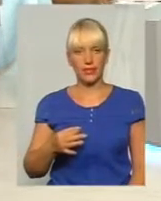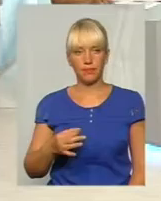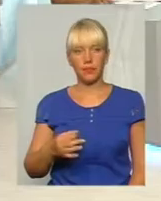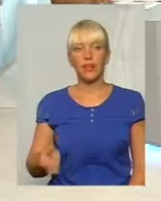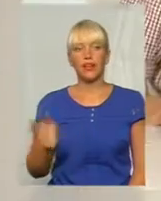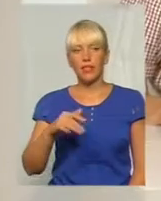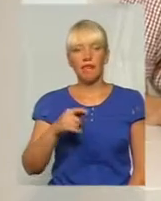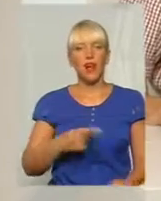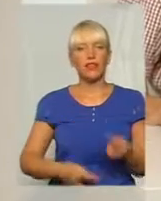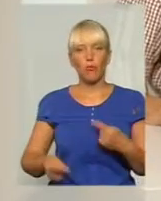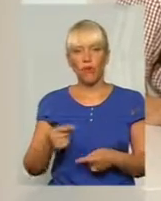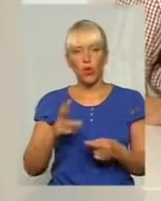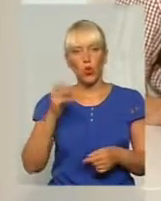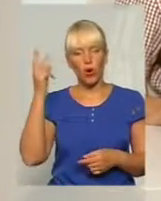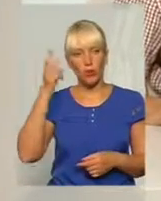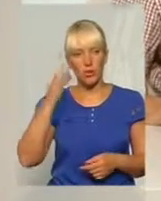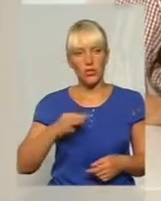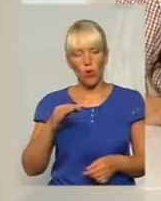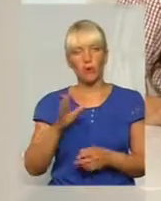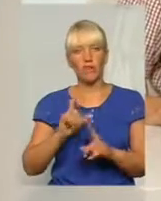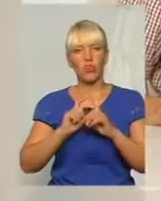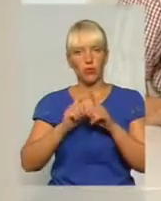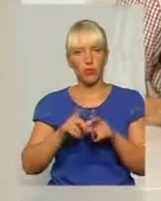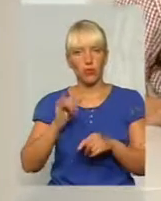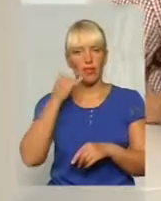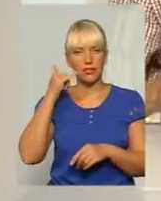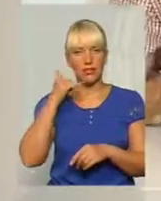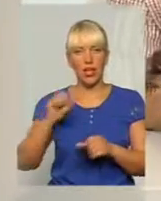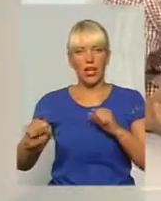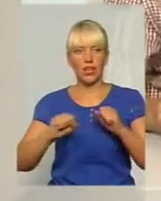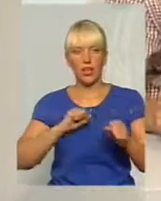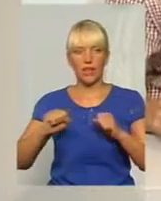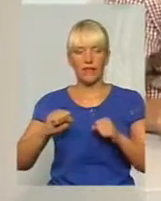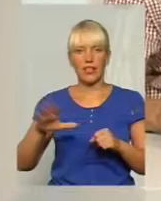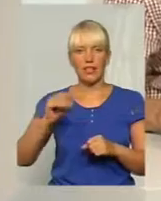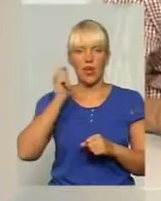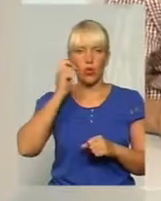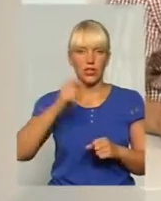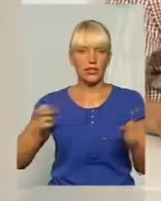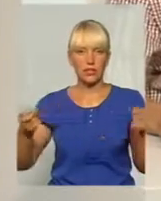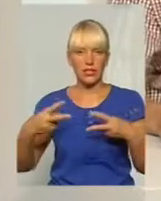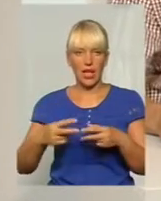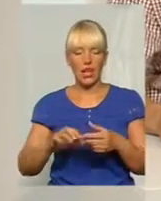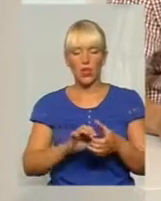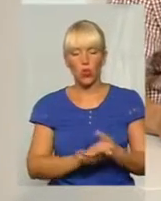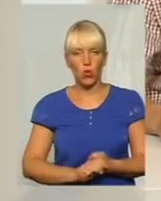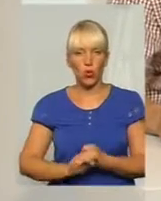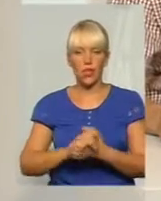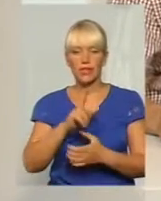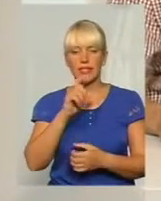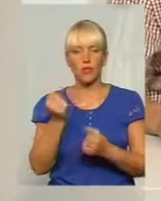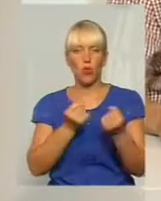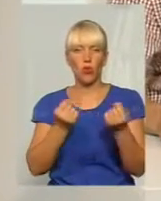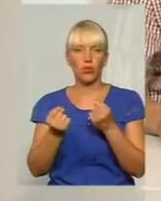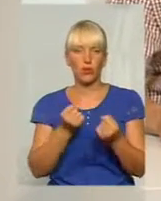до Хмельницької області. Але спочатку, нас тут зараз на телефонному звізочку є керівник всеукраїнської спеціальної колеги з питань, боротьби з корупцією та